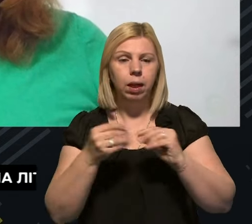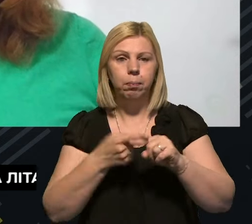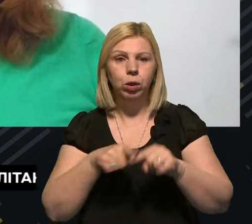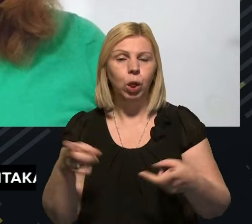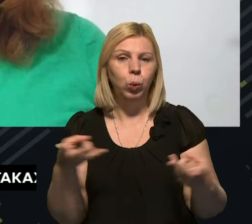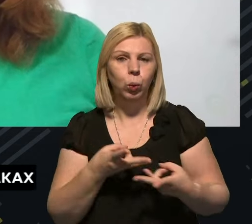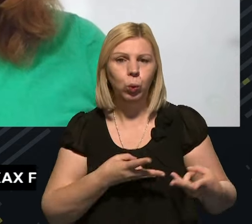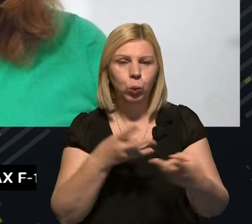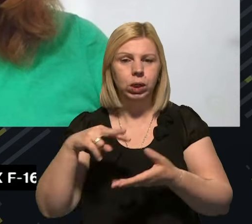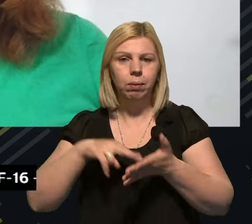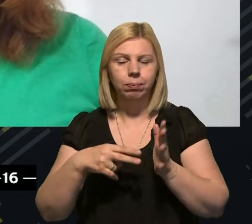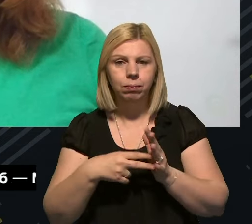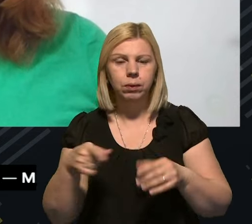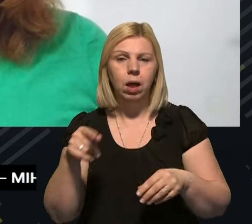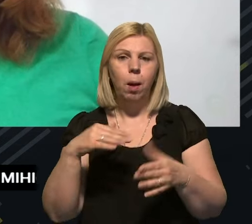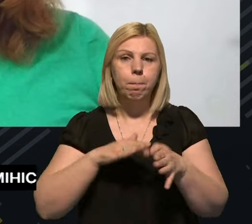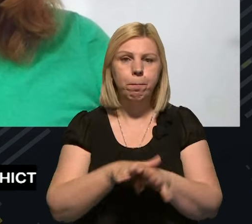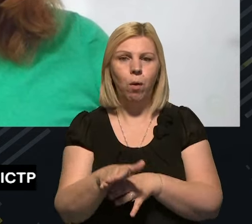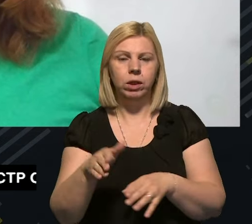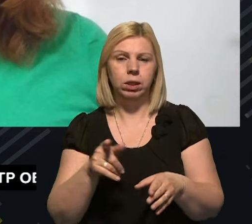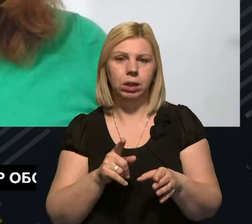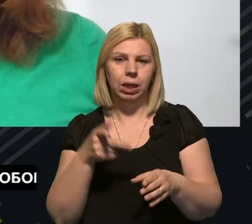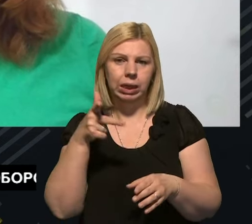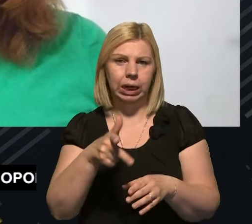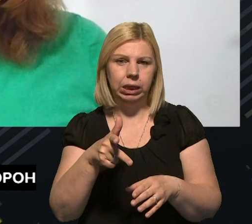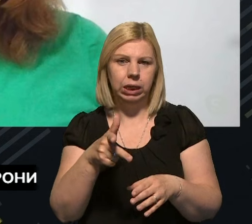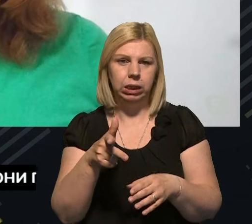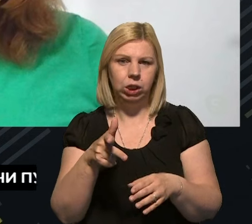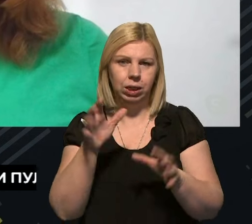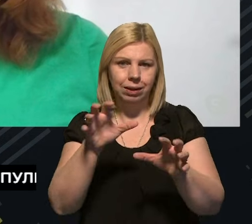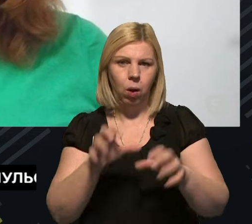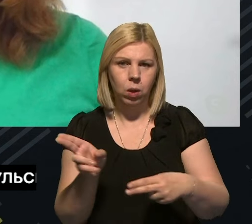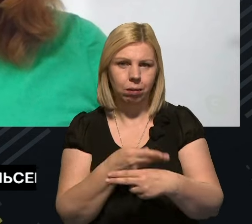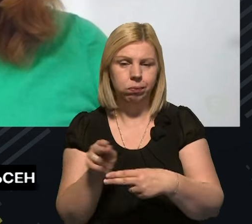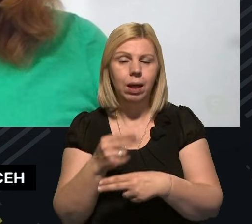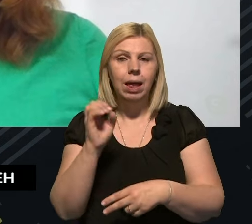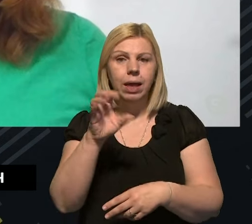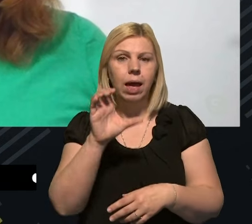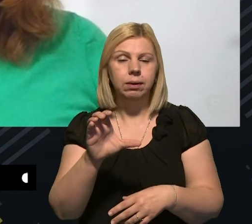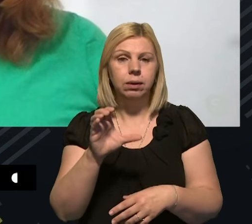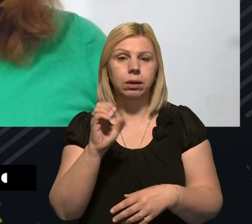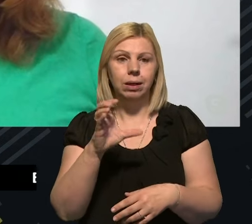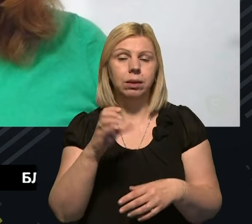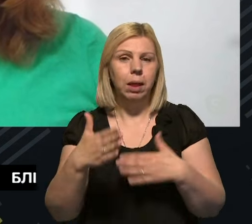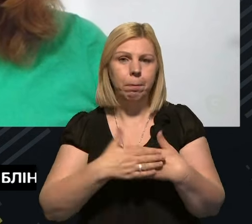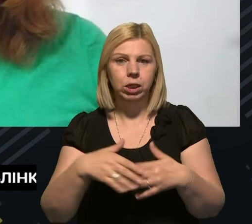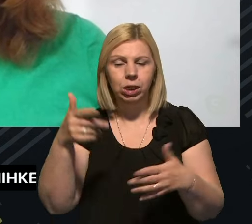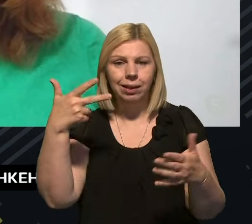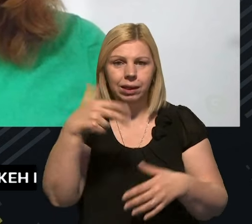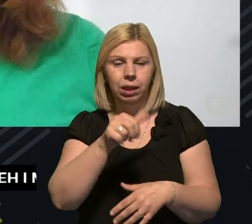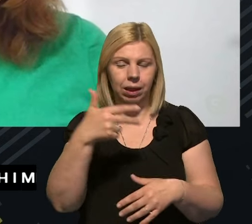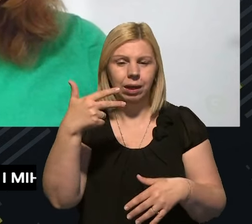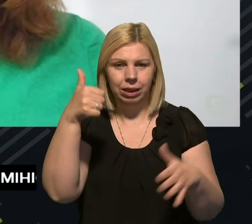що необхідно імплементувати повністю обочатково 3 тисячі законів ЄС. Тобто, найближчі півроку будуть